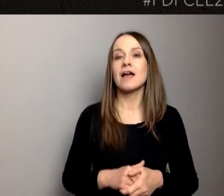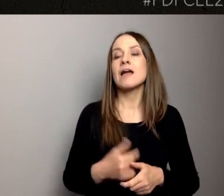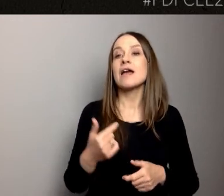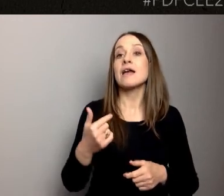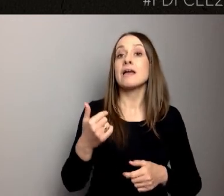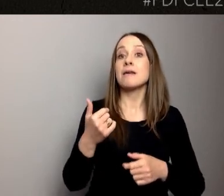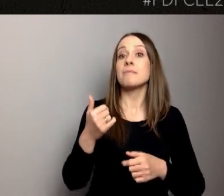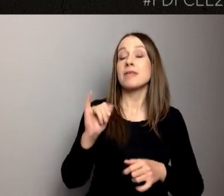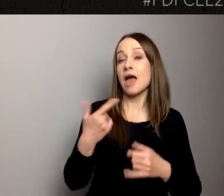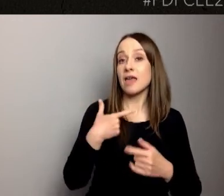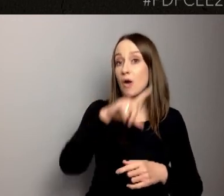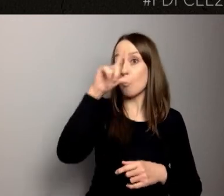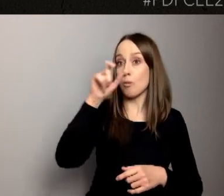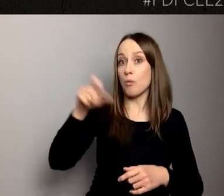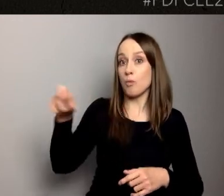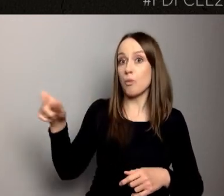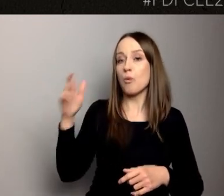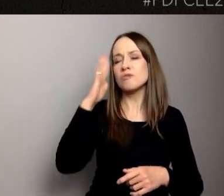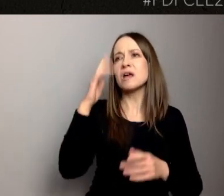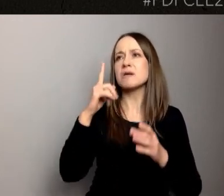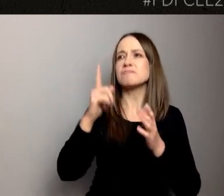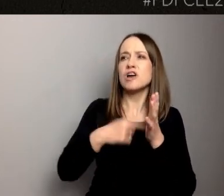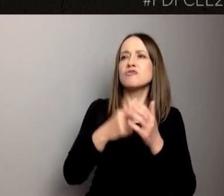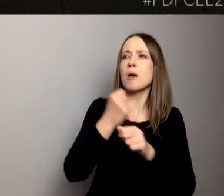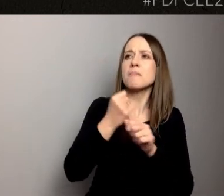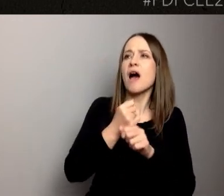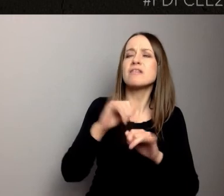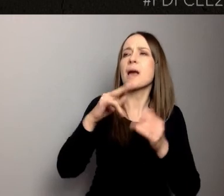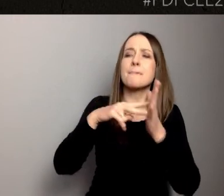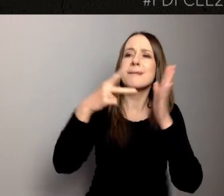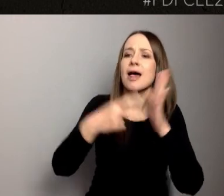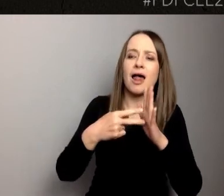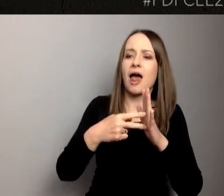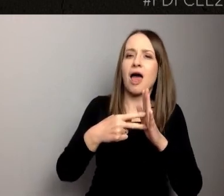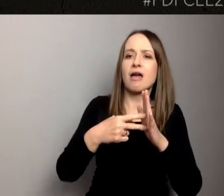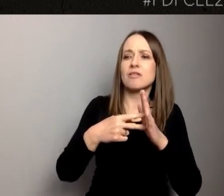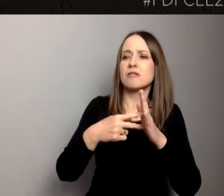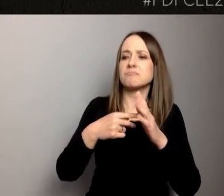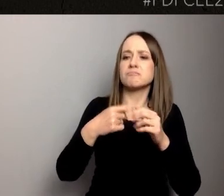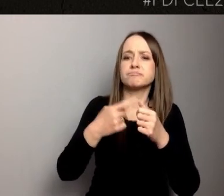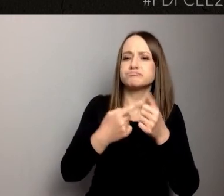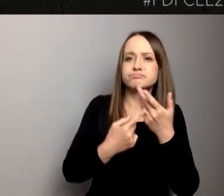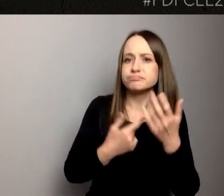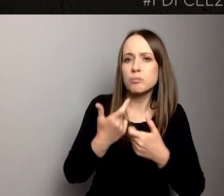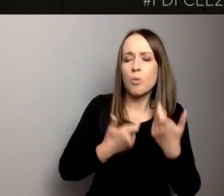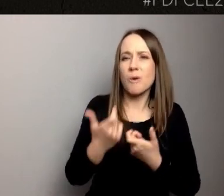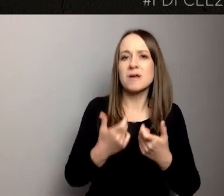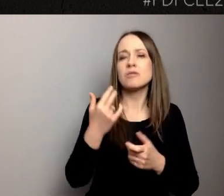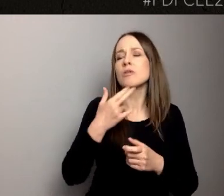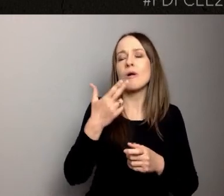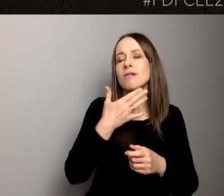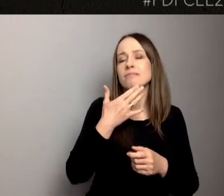procesach planistycznych, nie do końca widać tą potrzebę, nie do końca widać tą sytuację, w której rzeczywiście